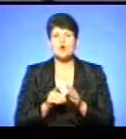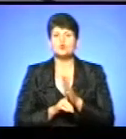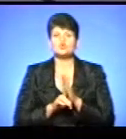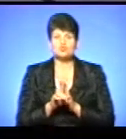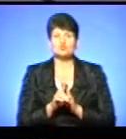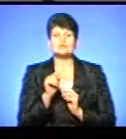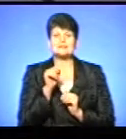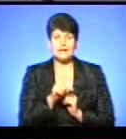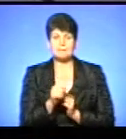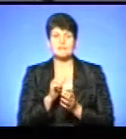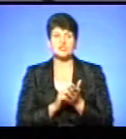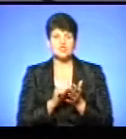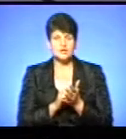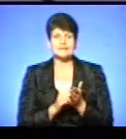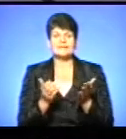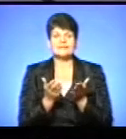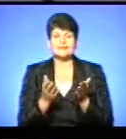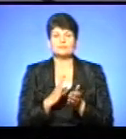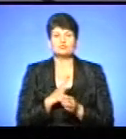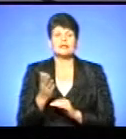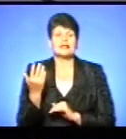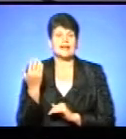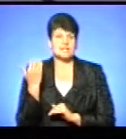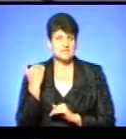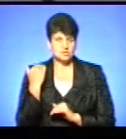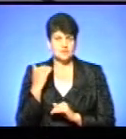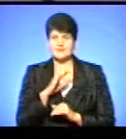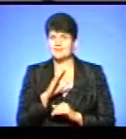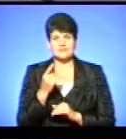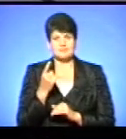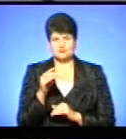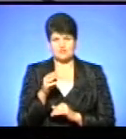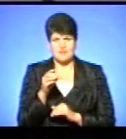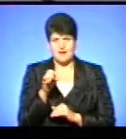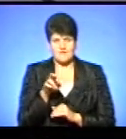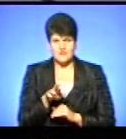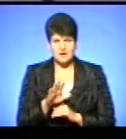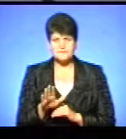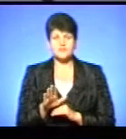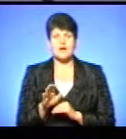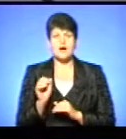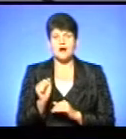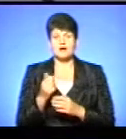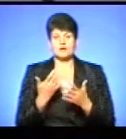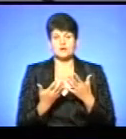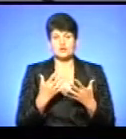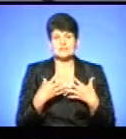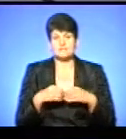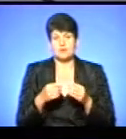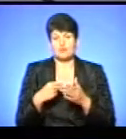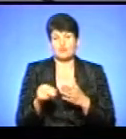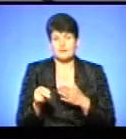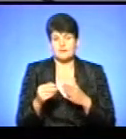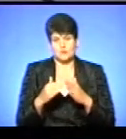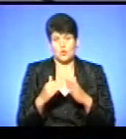причин, які, скажімо, були раніше. І не тільки з 1 травня, наприклад, якщо сім'я придбала, чи